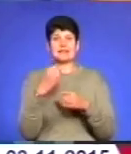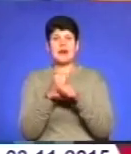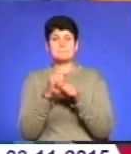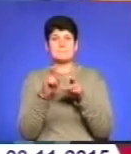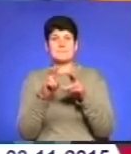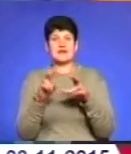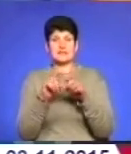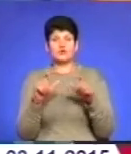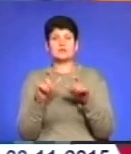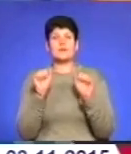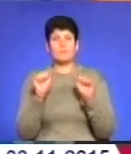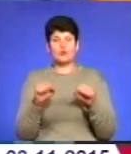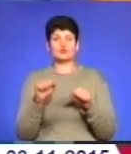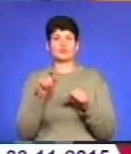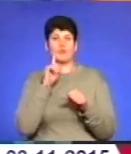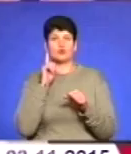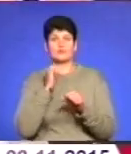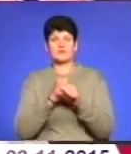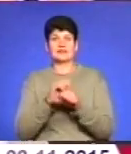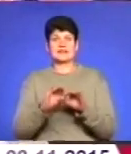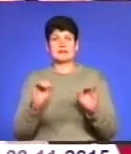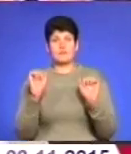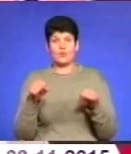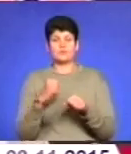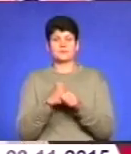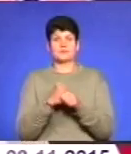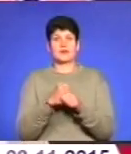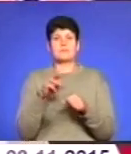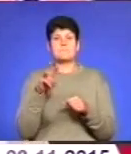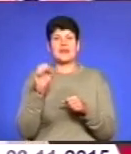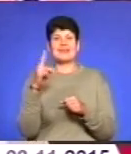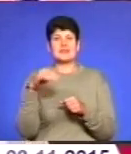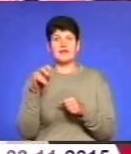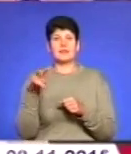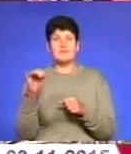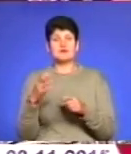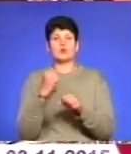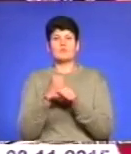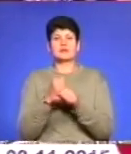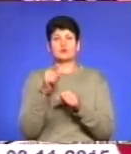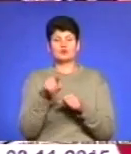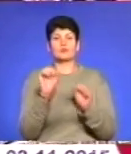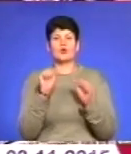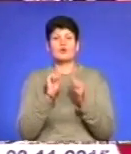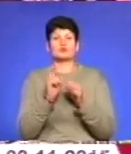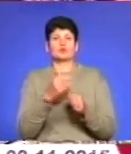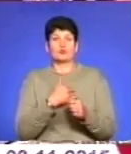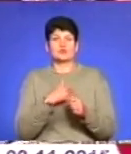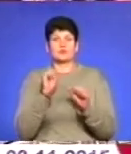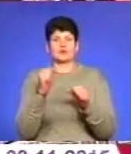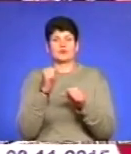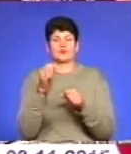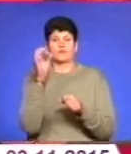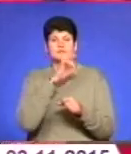де зараз молодь може працювати, діти можуть працювати. Медіалаби створюють для того, щоб кожен охочий міг освоїти сучасні технології.